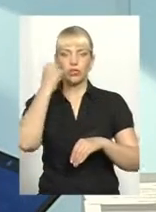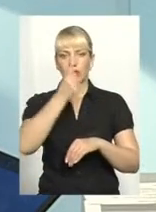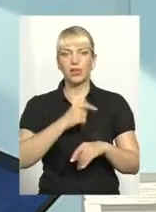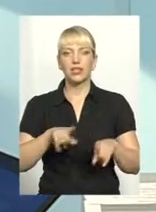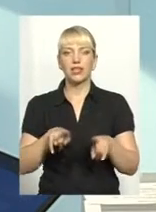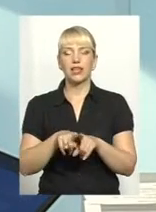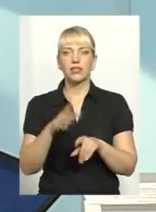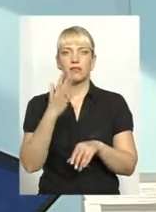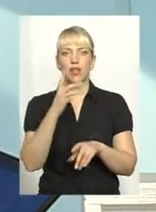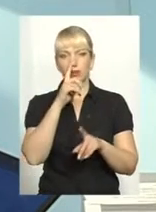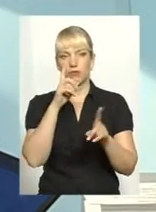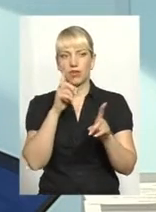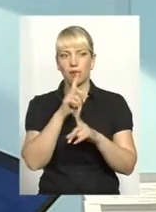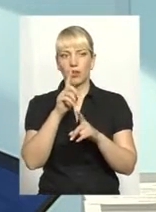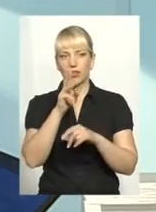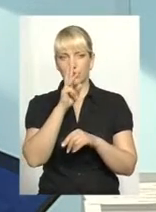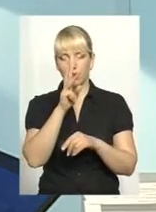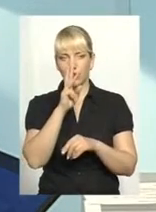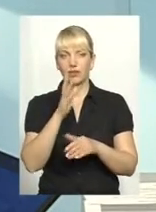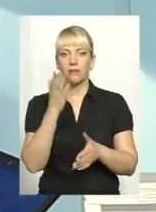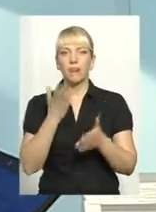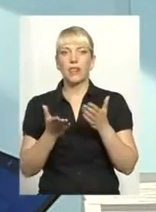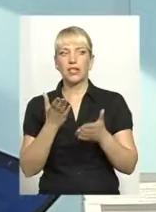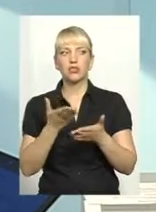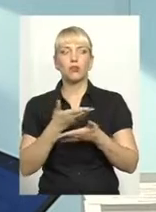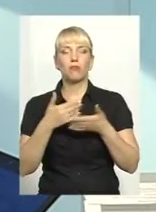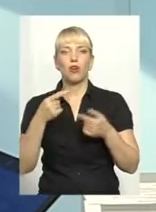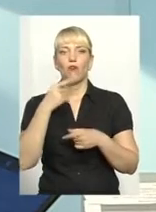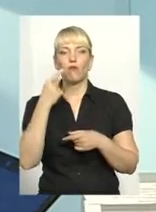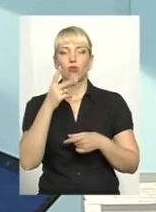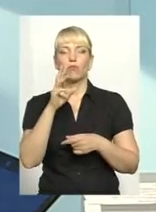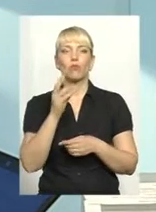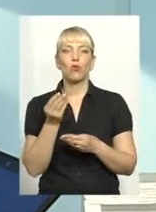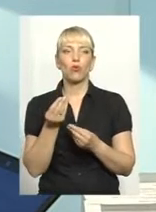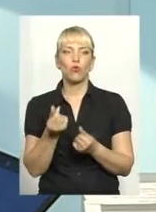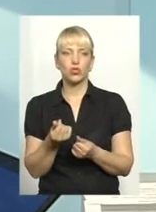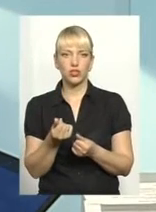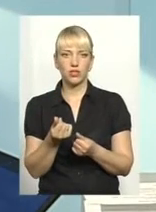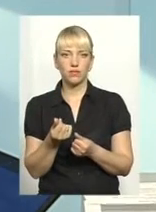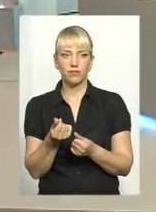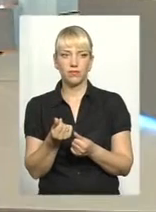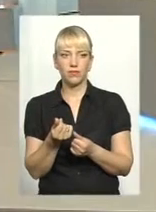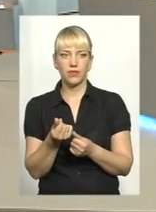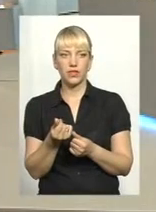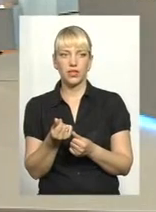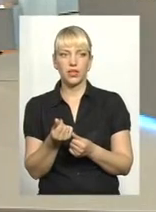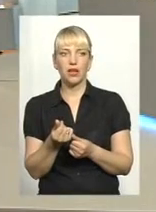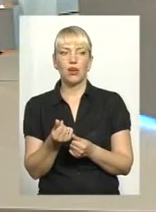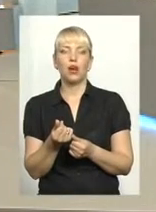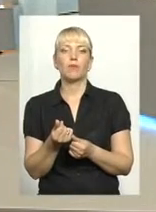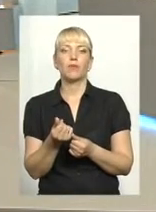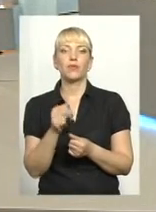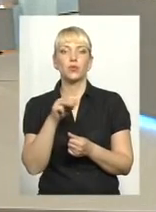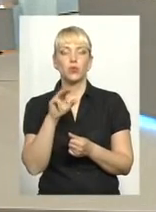заробітних плат. Якщо ми говоримо про грошові кошти, готівку,